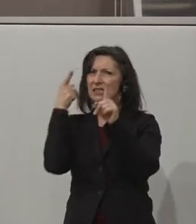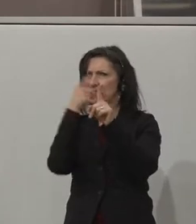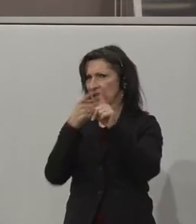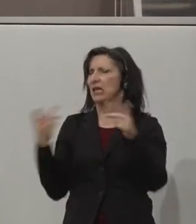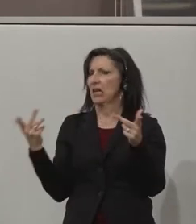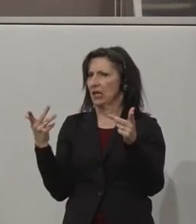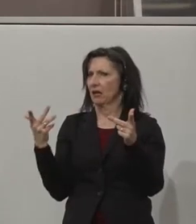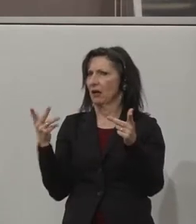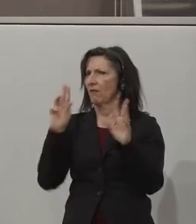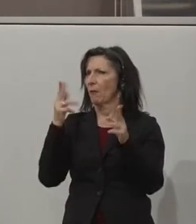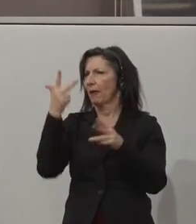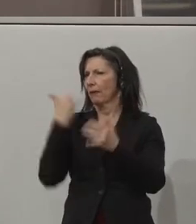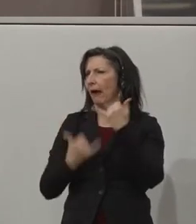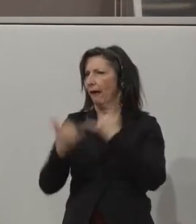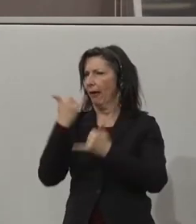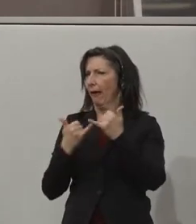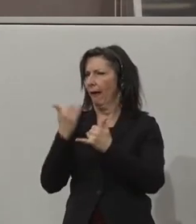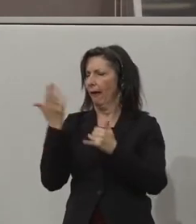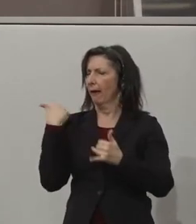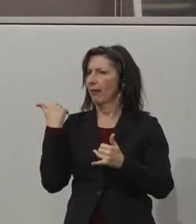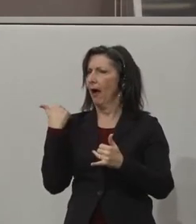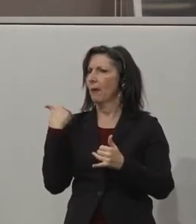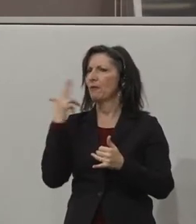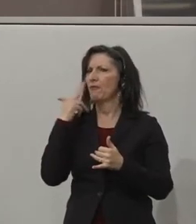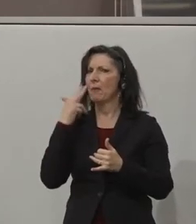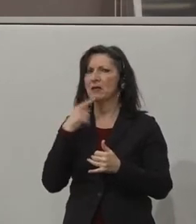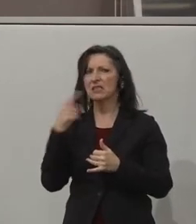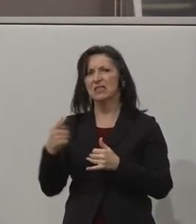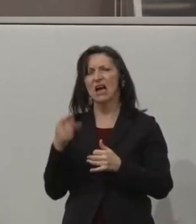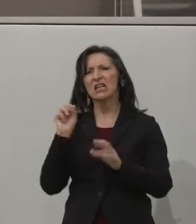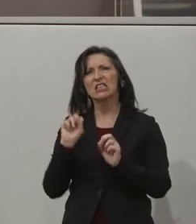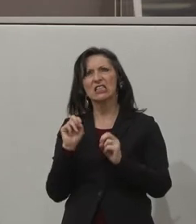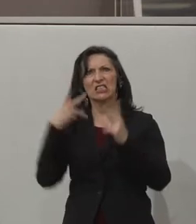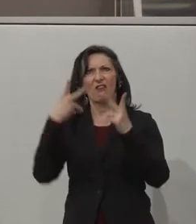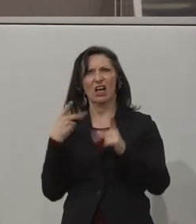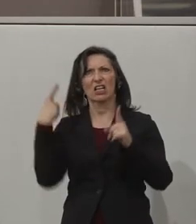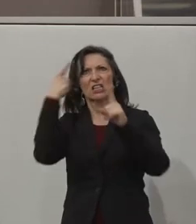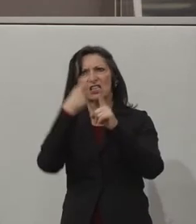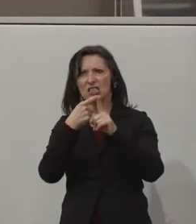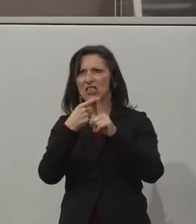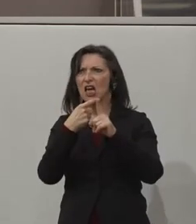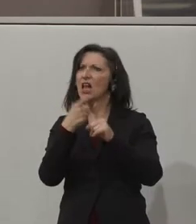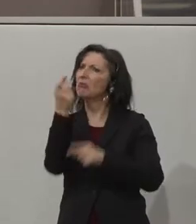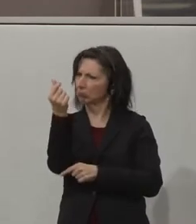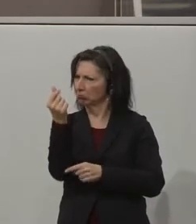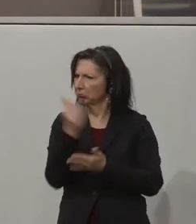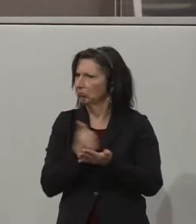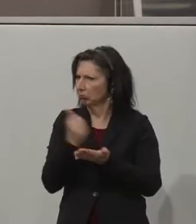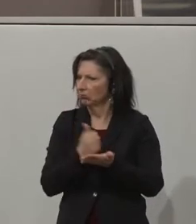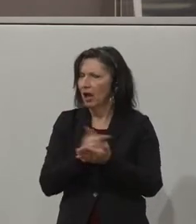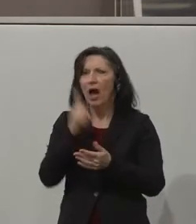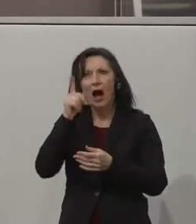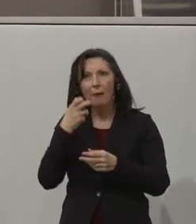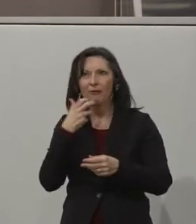Wir haben vor drei Jahren gesagt, wir wollen nicht nur einfach finanziellen Erfolg als Zweck haben, sondern wir wollen einen Wertbeitrag für die Gesellschaft und für unsere